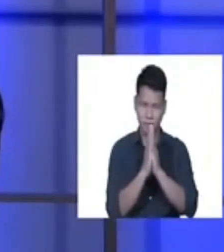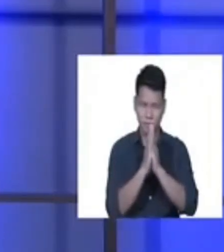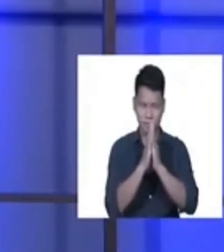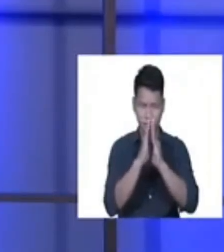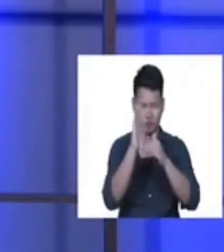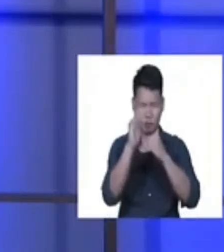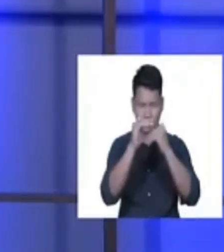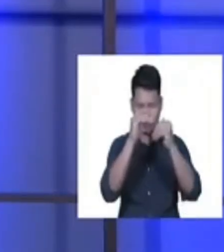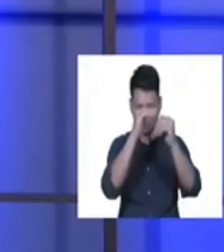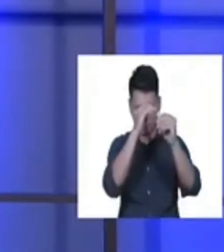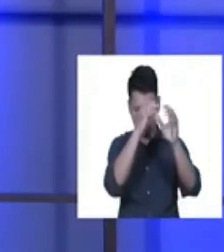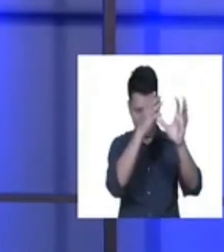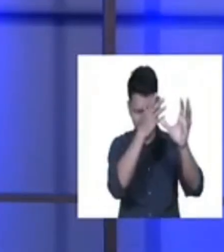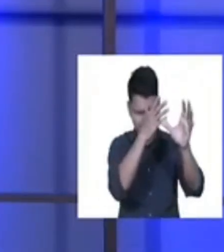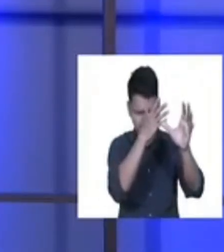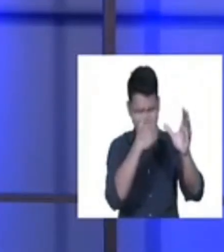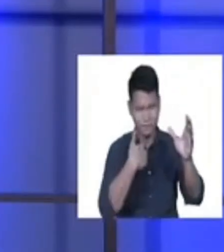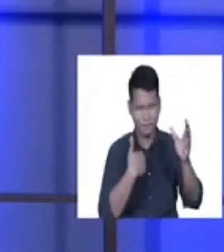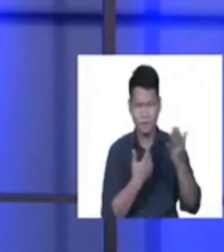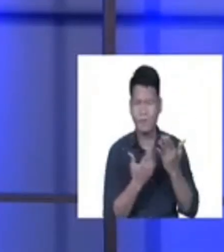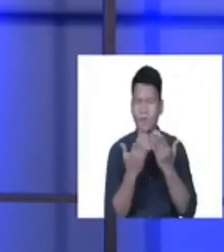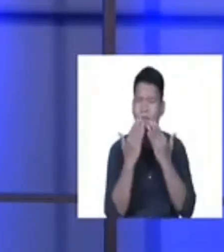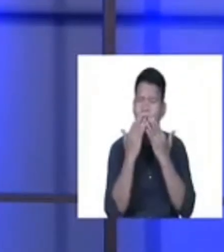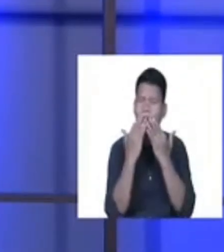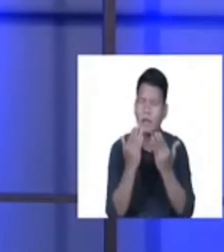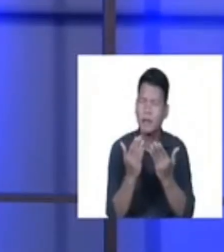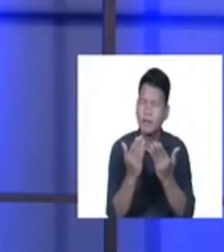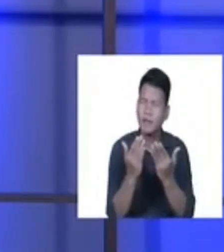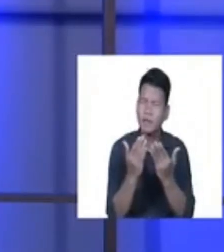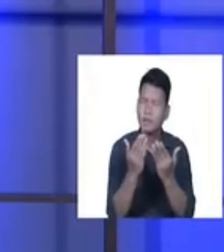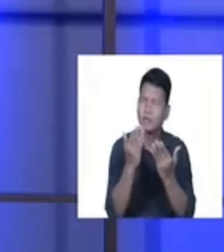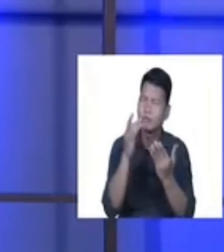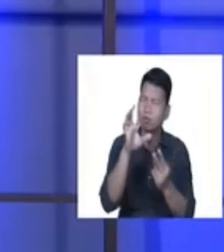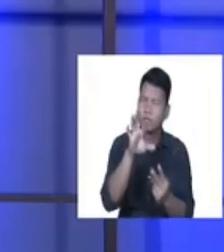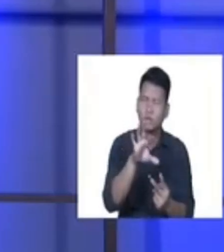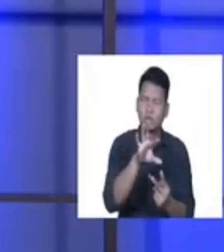father we would like to thank you for choosing